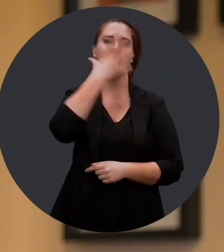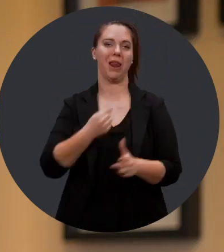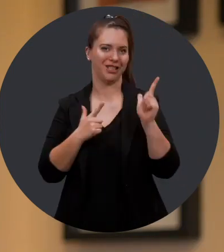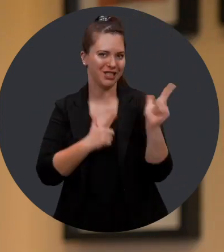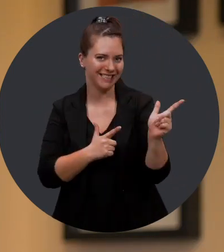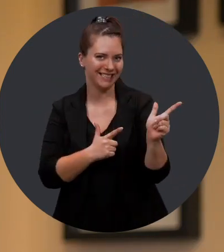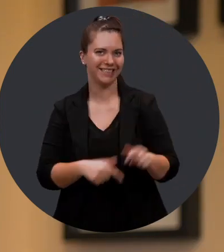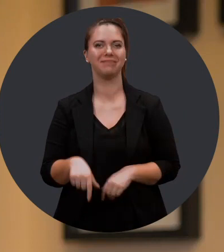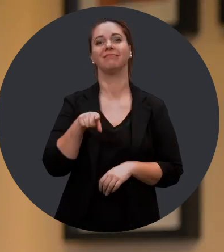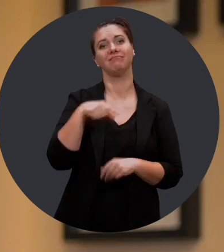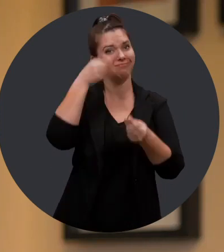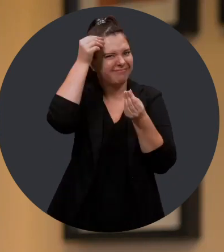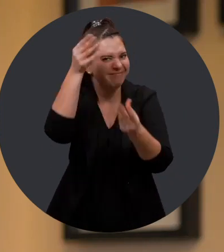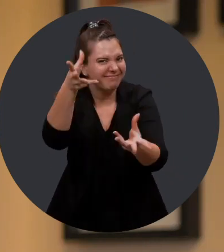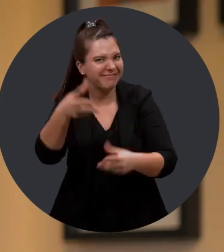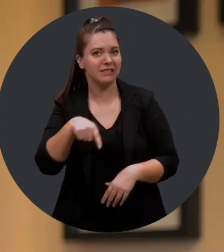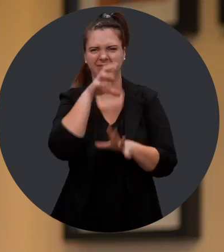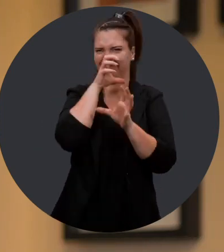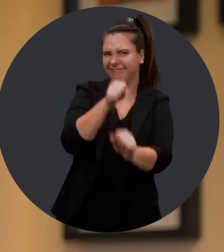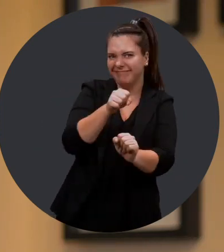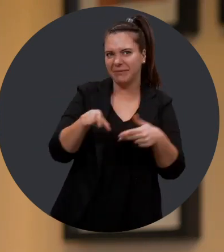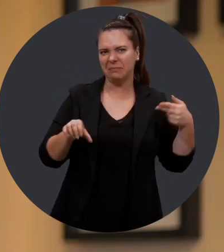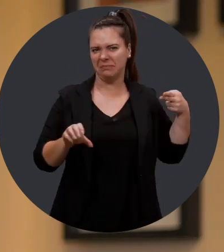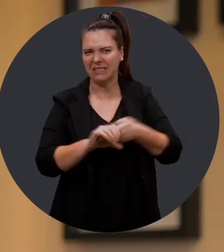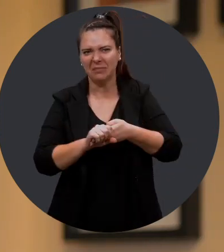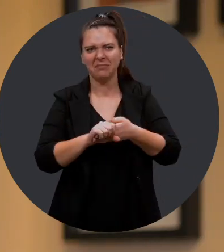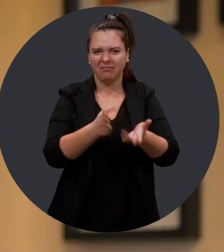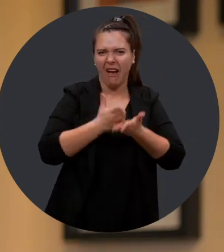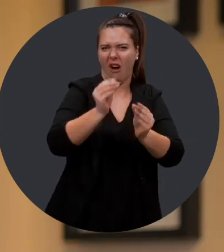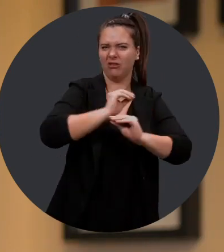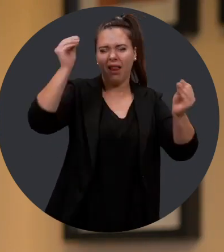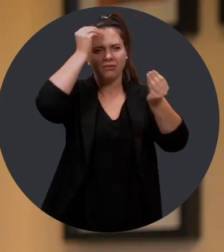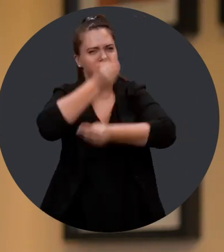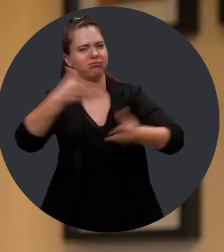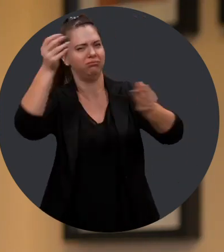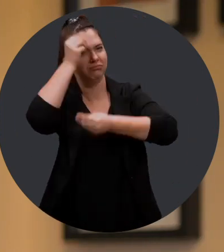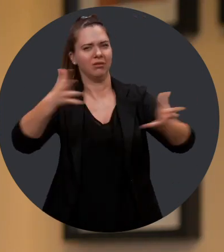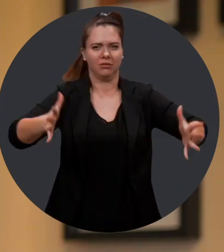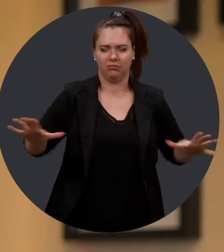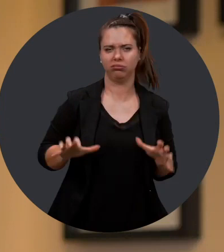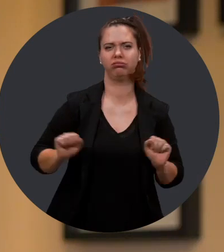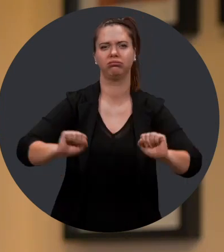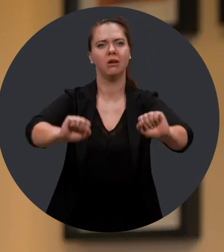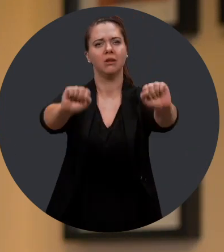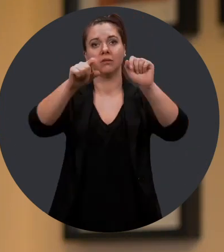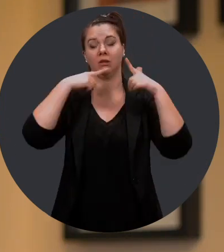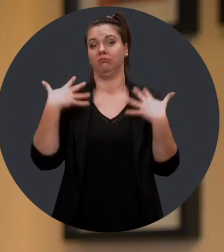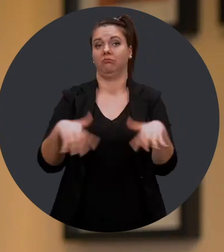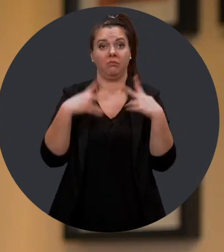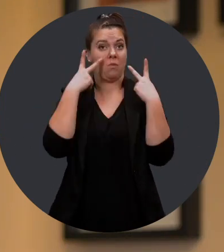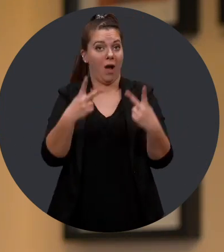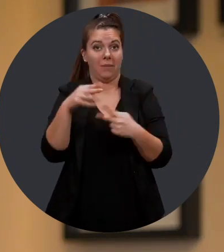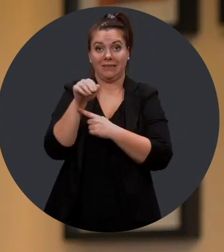de Bellechasse. Je tiens à dire que j'admire votre engagement hors du commun qui a permis de sensibiliser et de mobiliser un